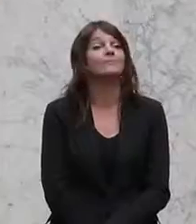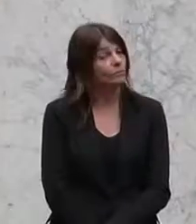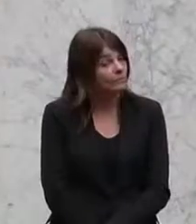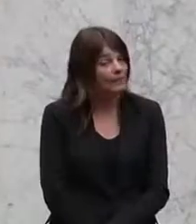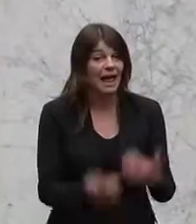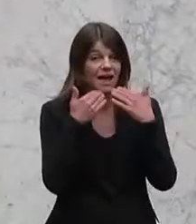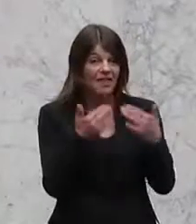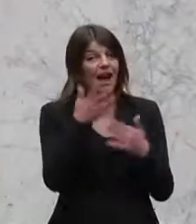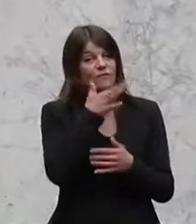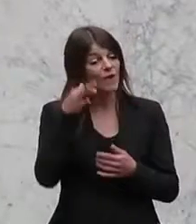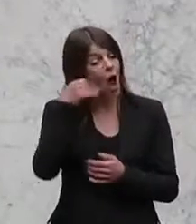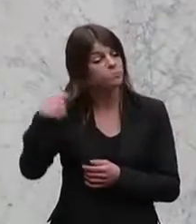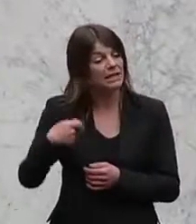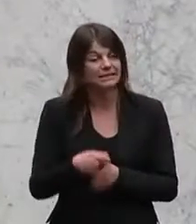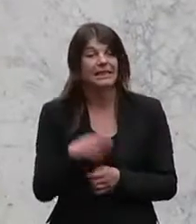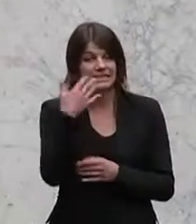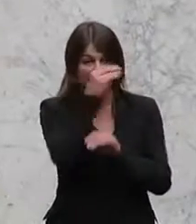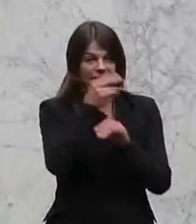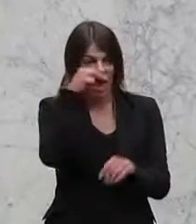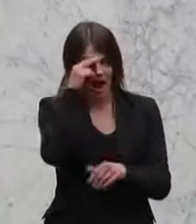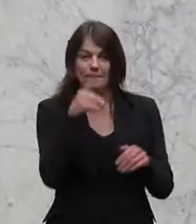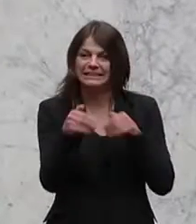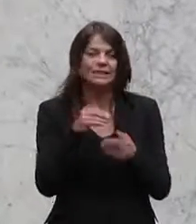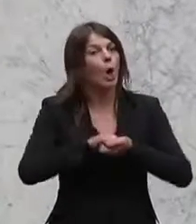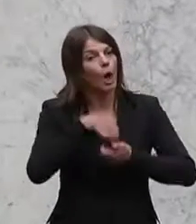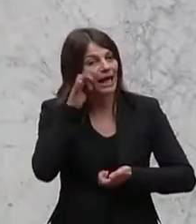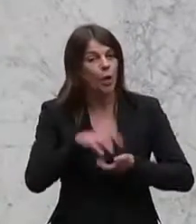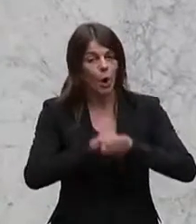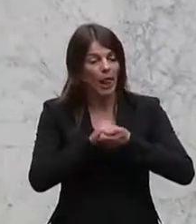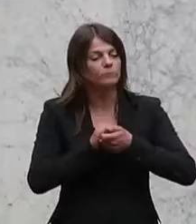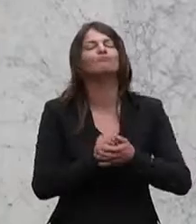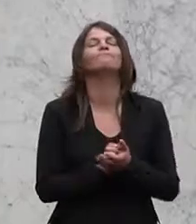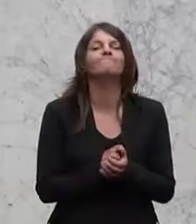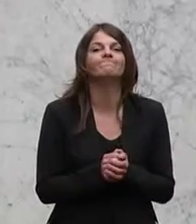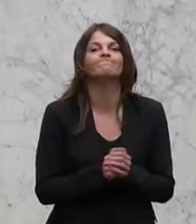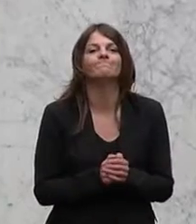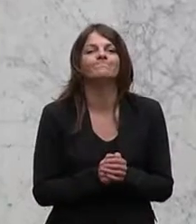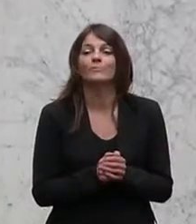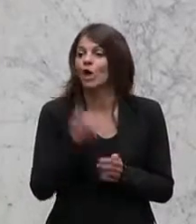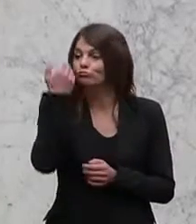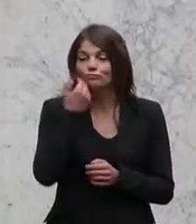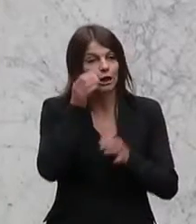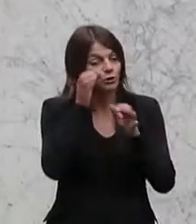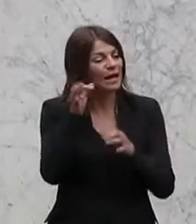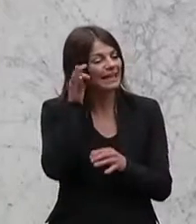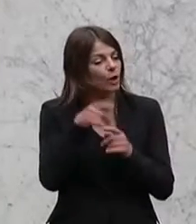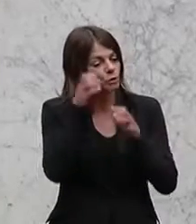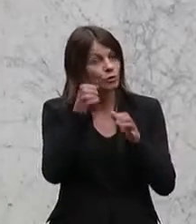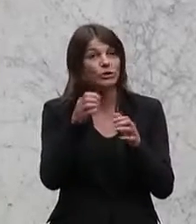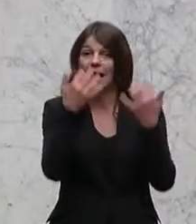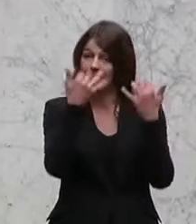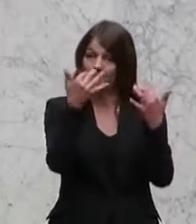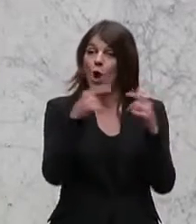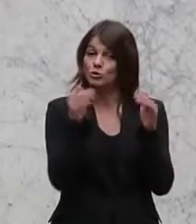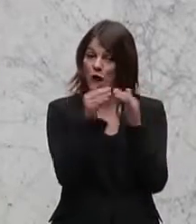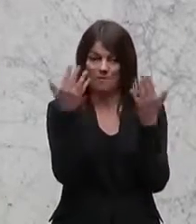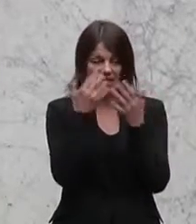Das nächste an Bord, Leopold Steinbichler, Landwirtschaftssprecher beim Team Stronach. Geschätzte Zuseherinnen und Zuseher auf der Tribüne